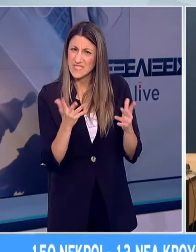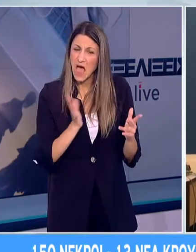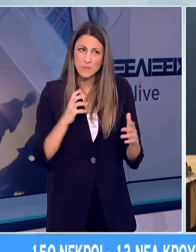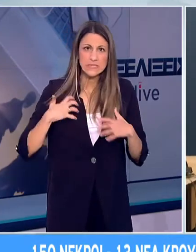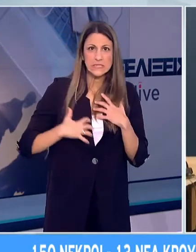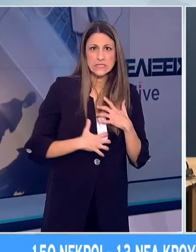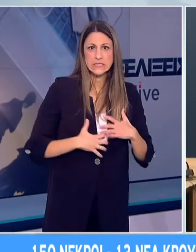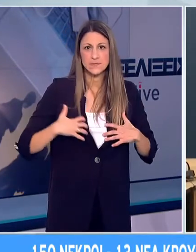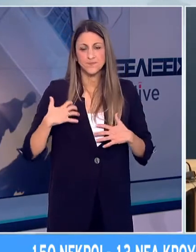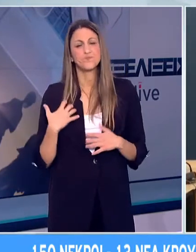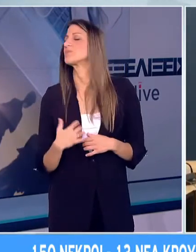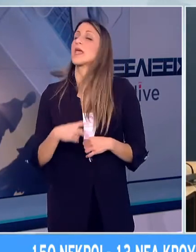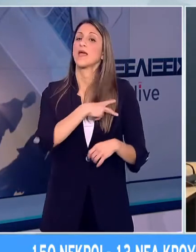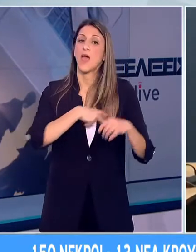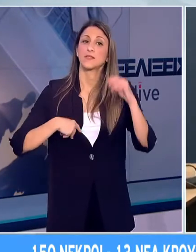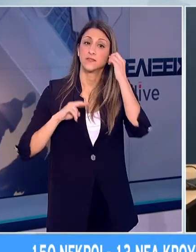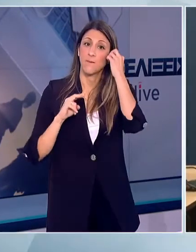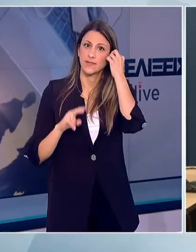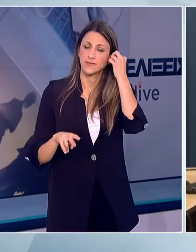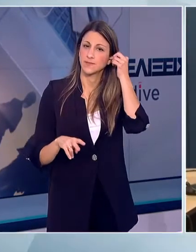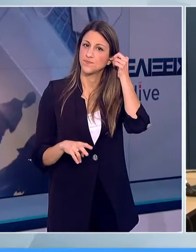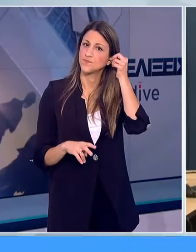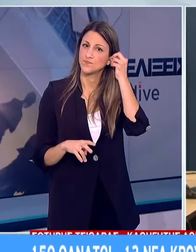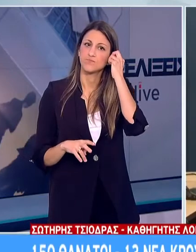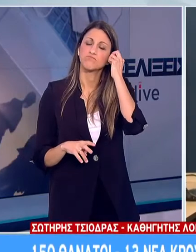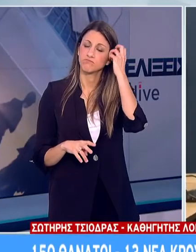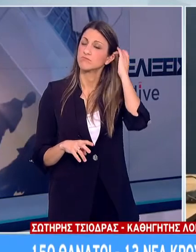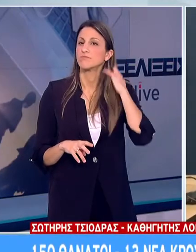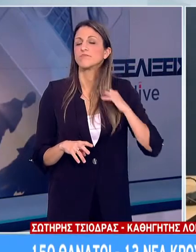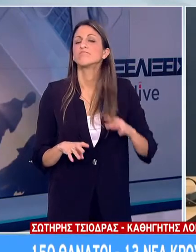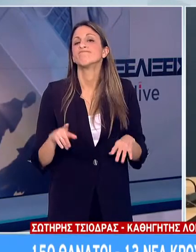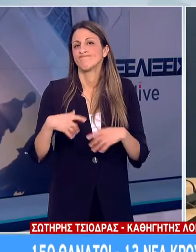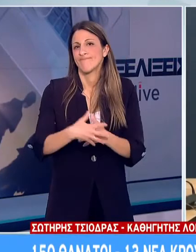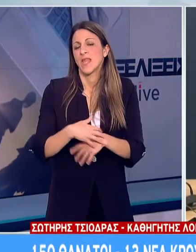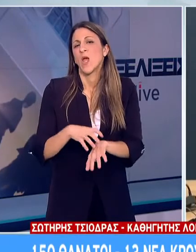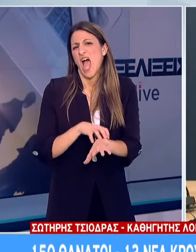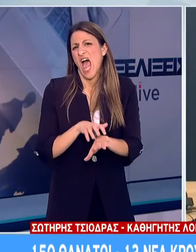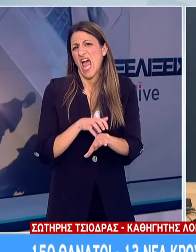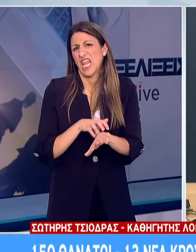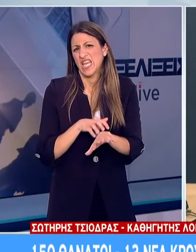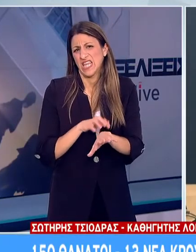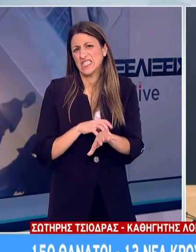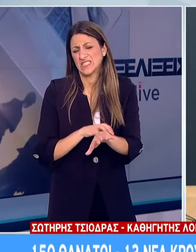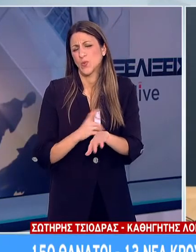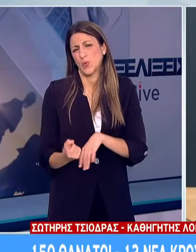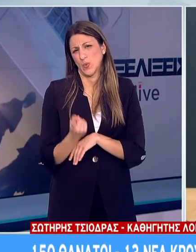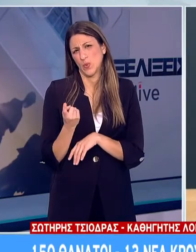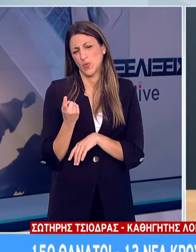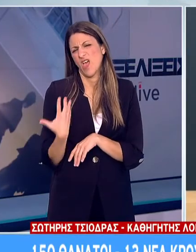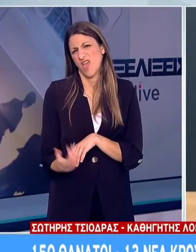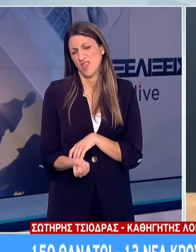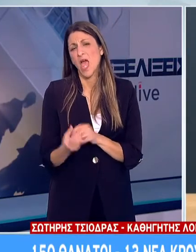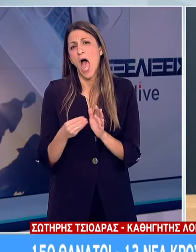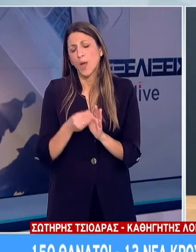Είναι σημαντικό θέμα. Αφορά την εμφάνιση των αλλεργιών αυτή την περίοδη, ιδιαίτερα μιας κατάστασης που ονομάζεται αλλεργική